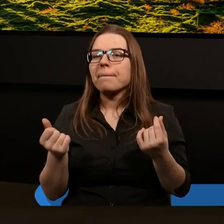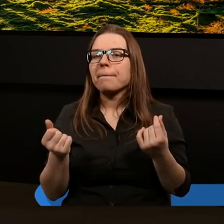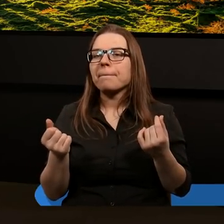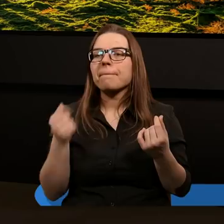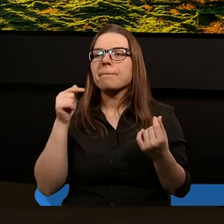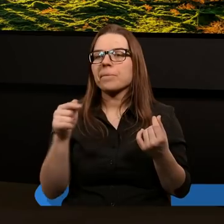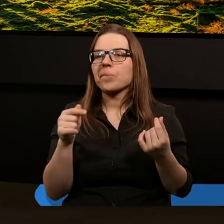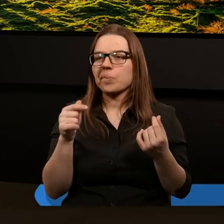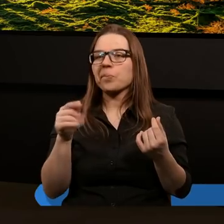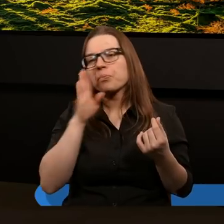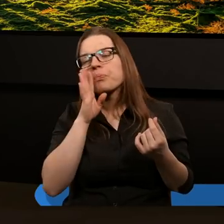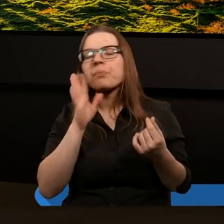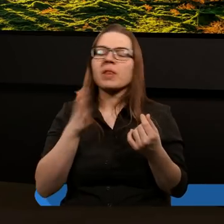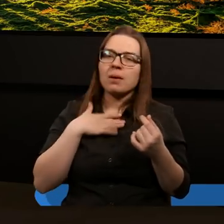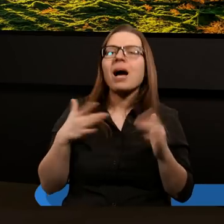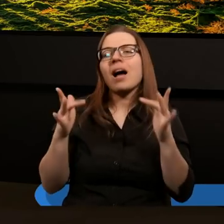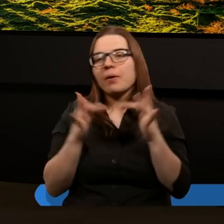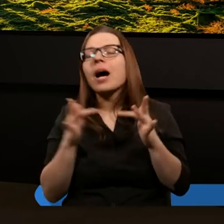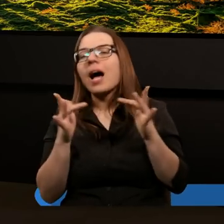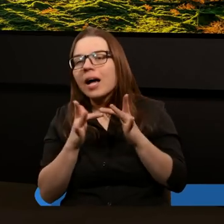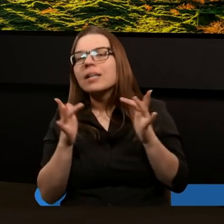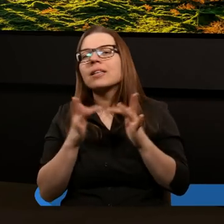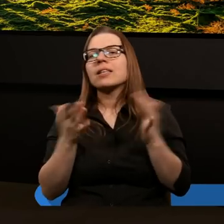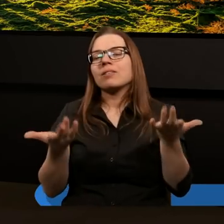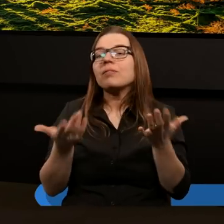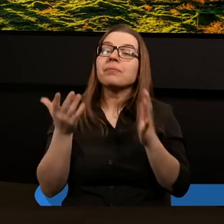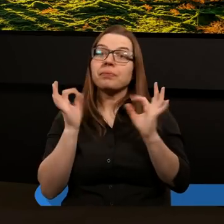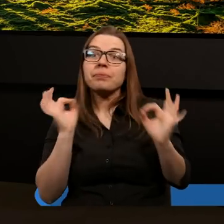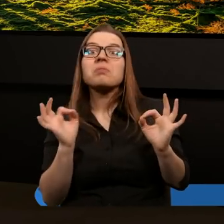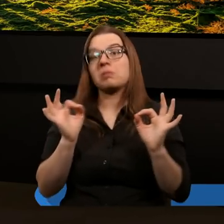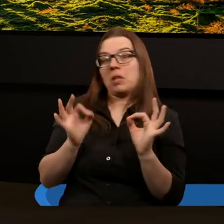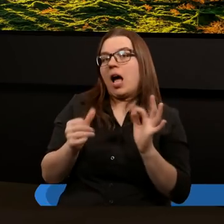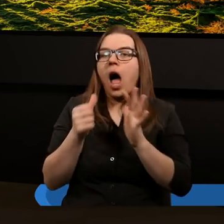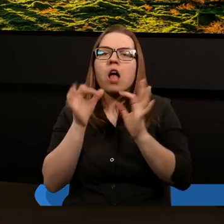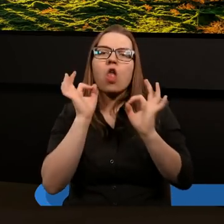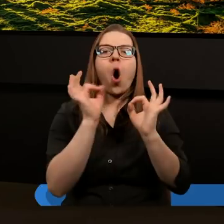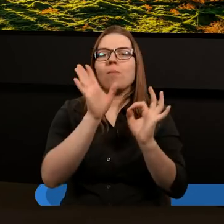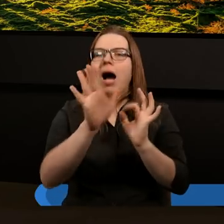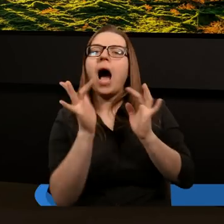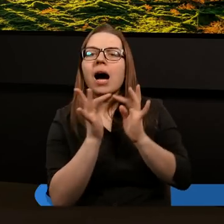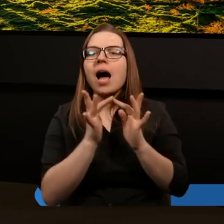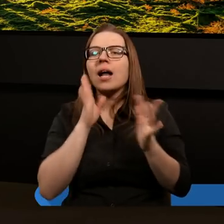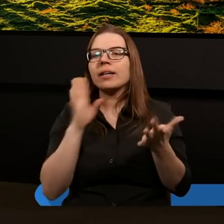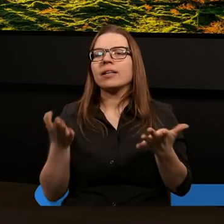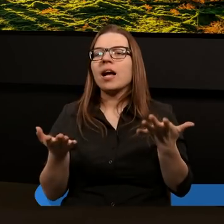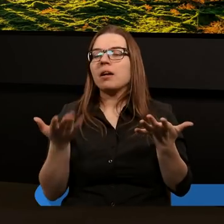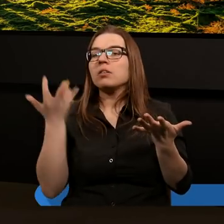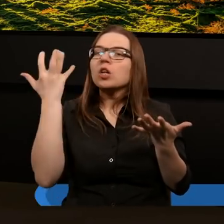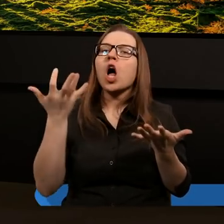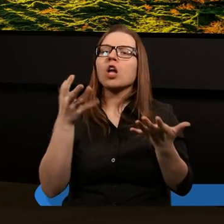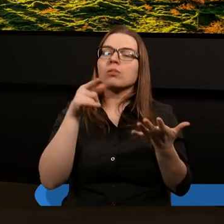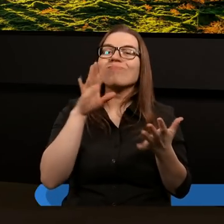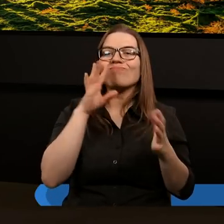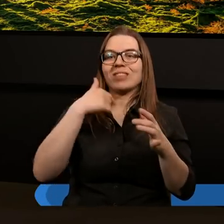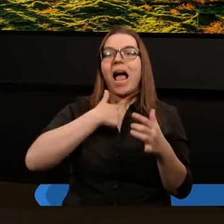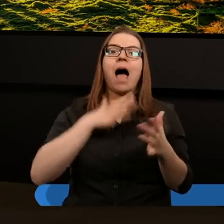niektórym się zdaje, że mają rację wyjątkową, jedyną i chcą wszystkim to